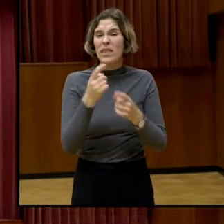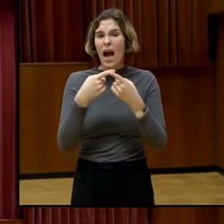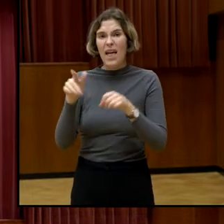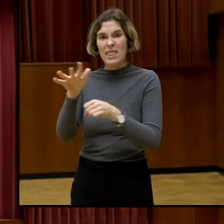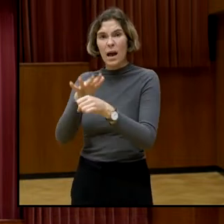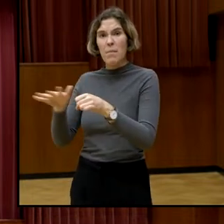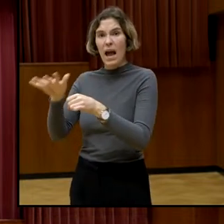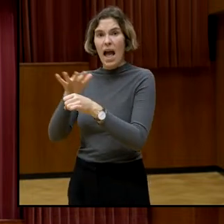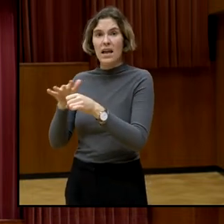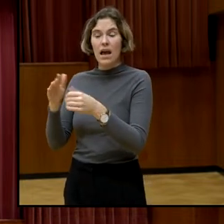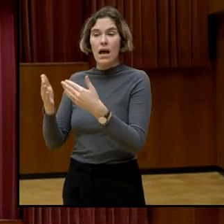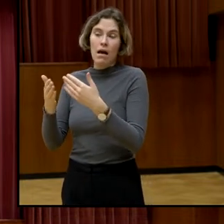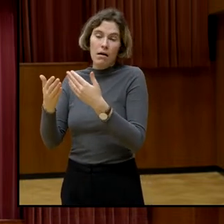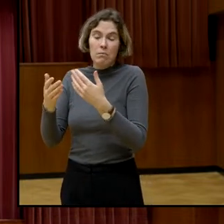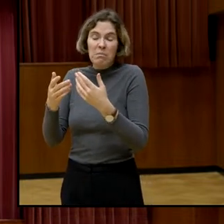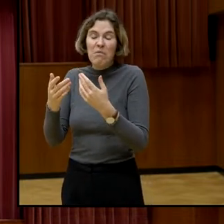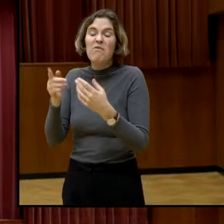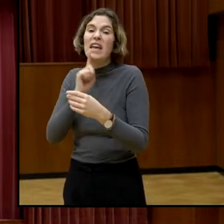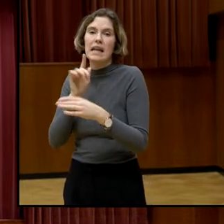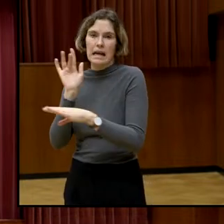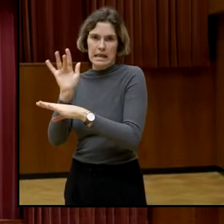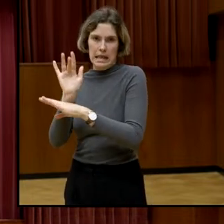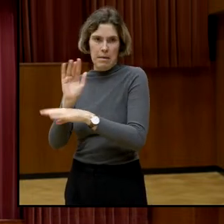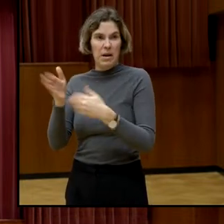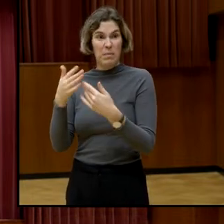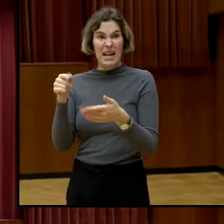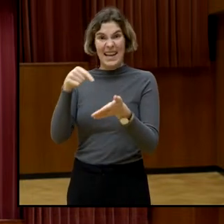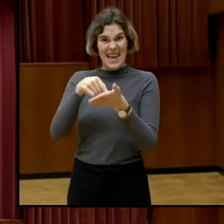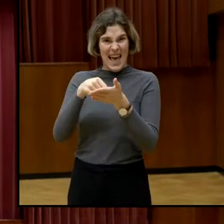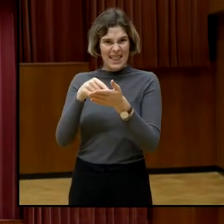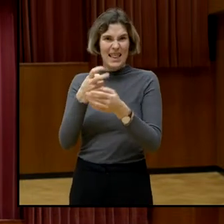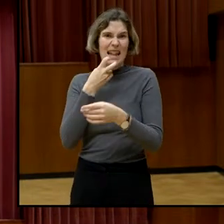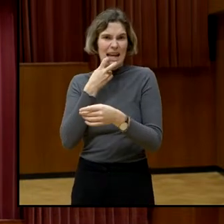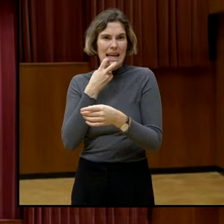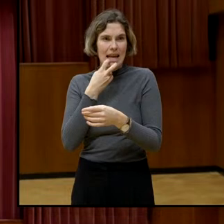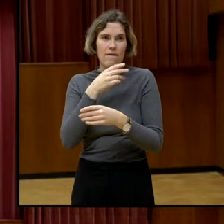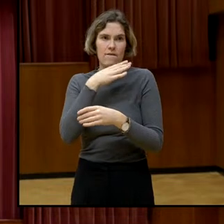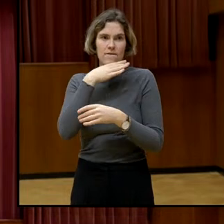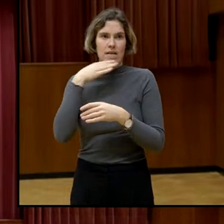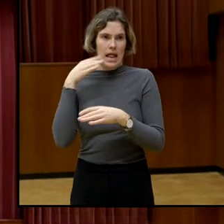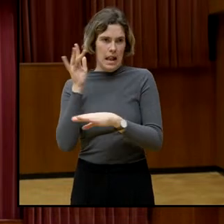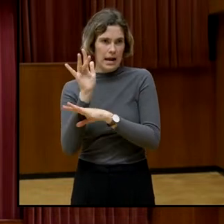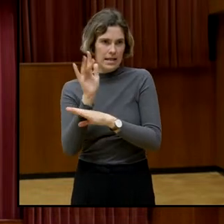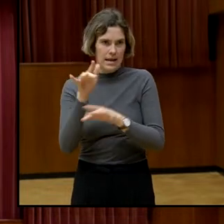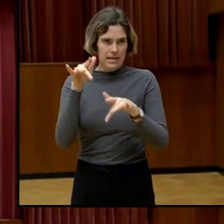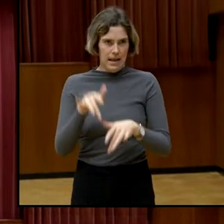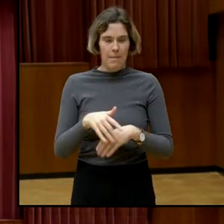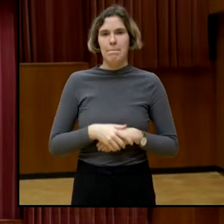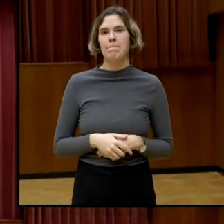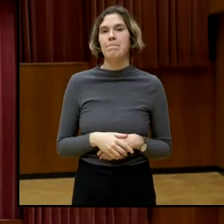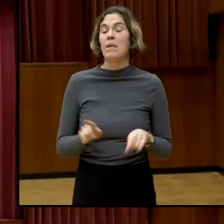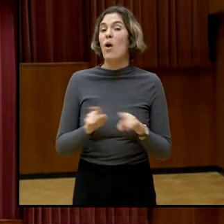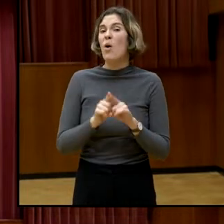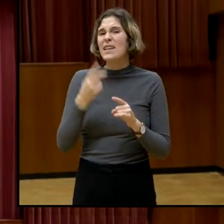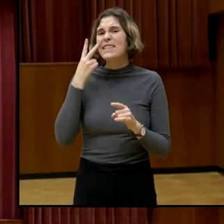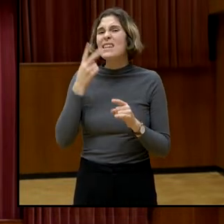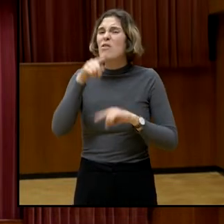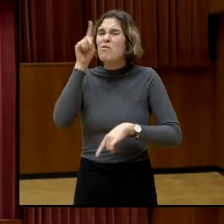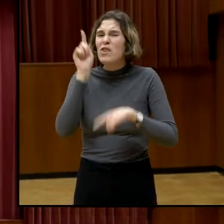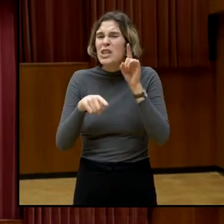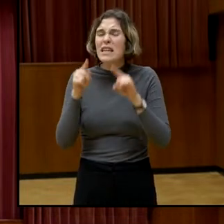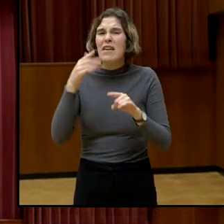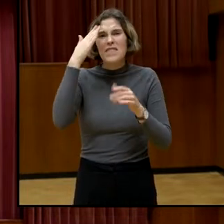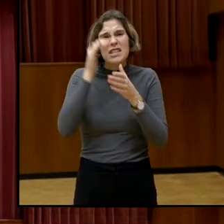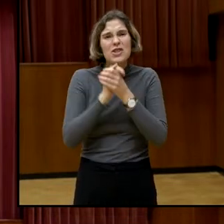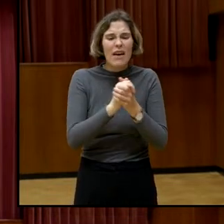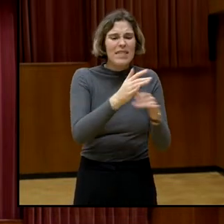Bevölkerung, die sich hier kritisch äußern. Ähnlich sieht man auch bei Disziplinen, auch Wissenschaftsdisziplinen werden unterschiedlich eingestuft.